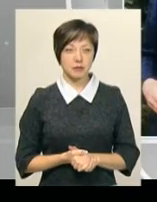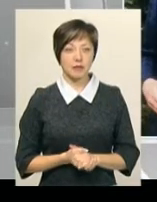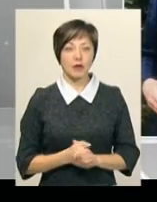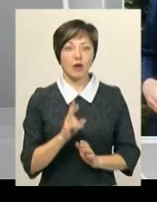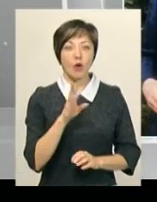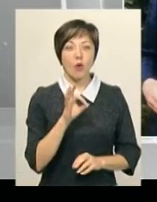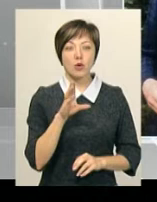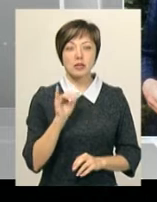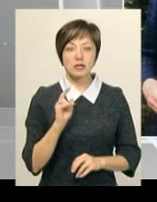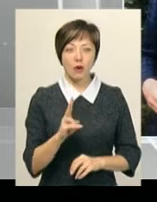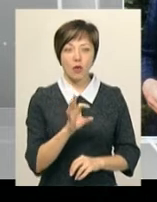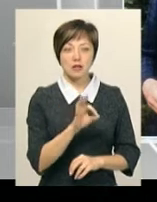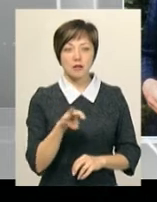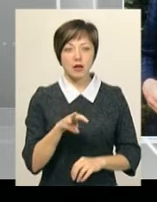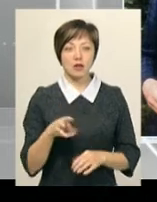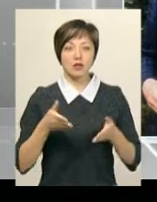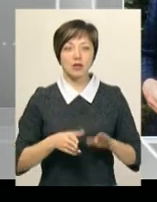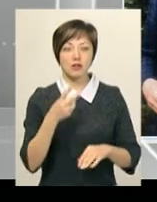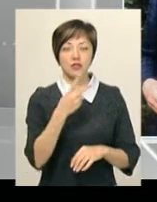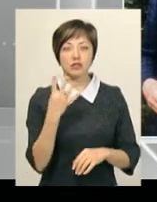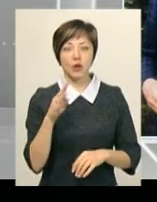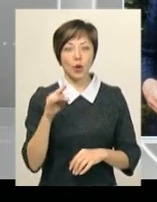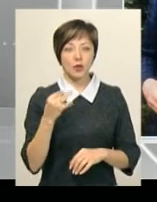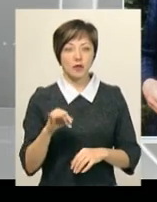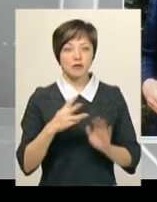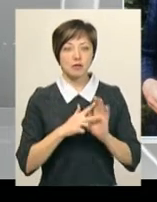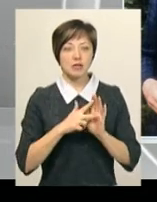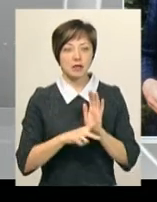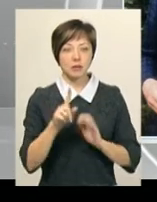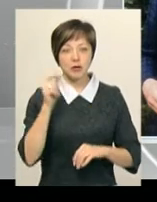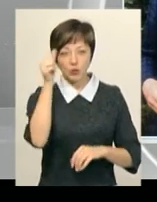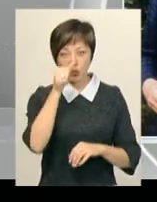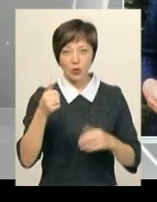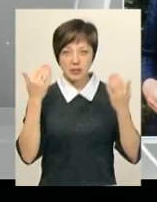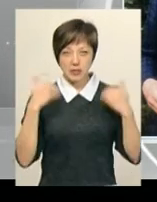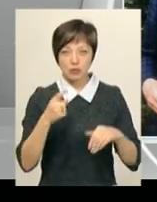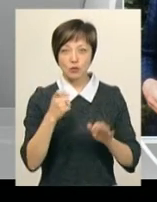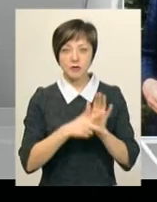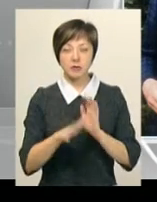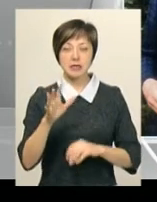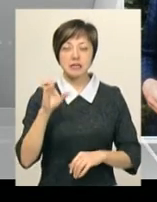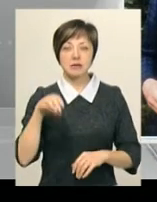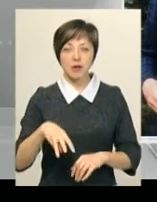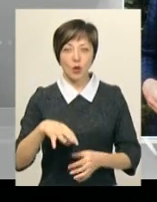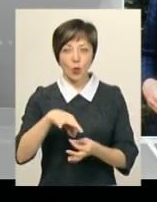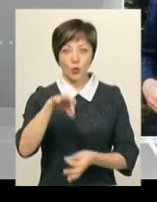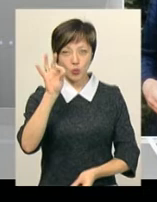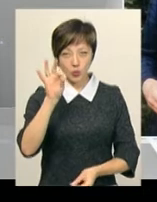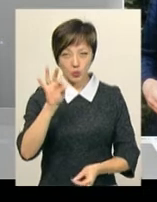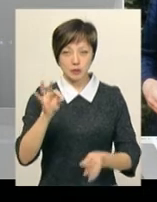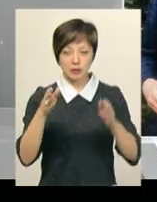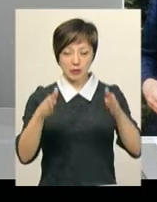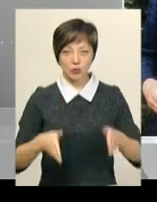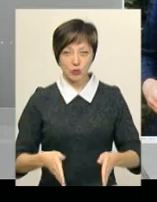Олександр Миколаєвич народився 24 лютого 81 року. Зріст 185 см худої